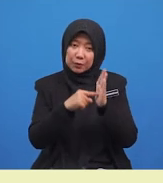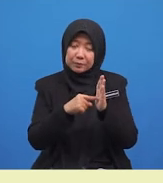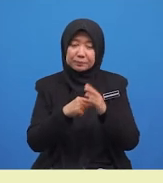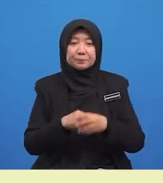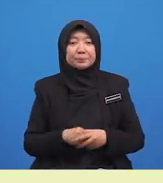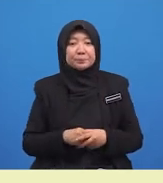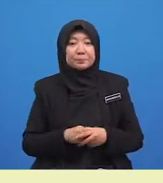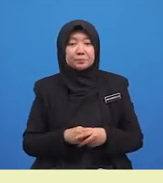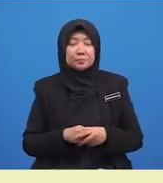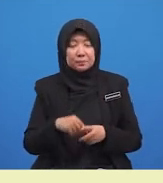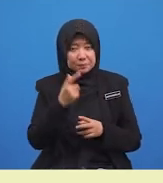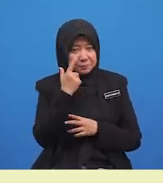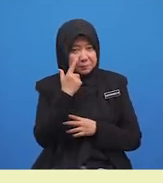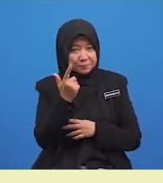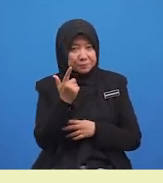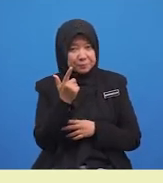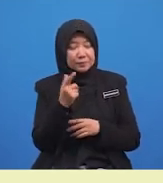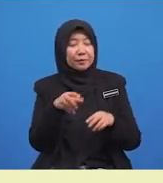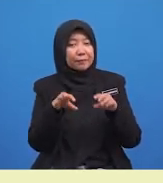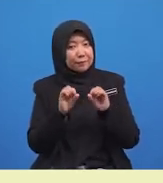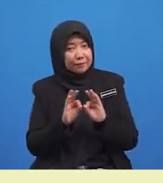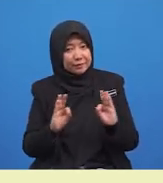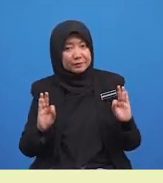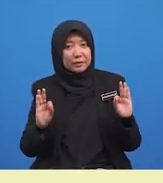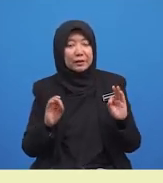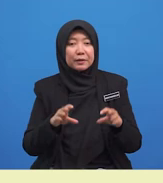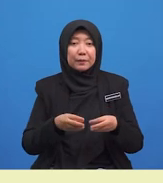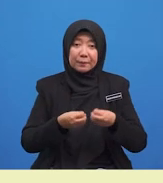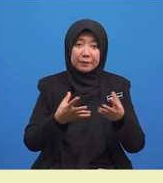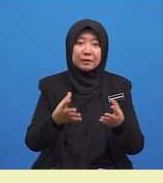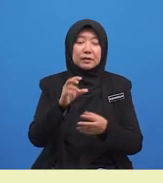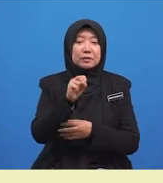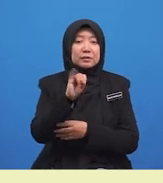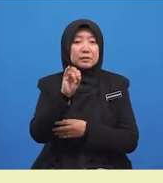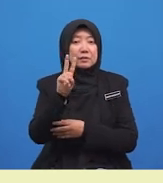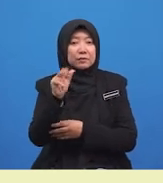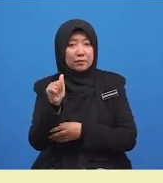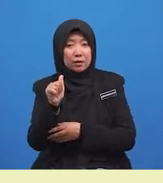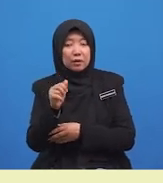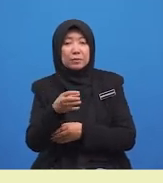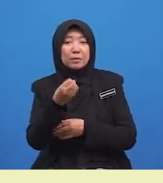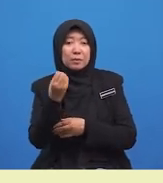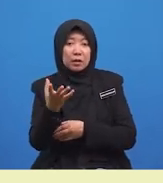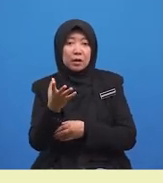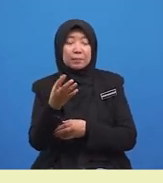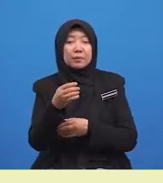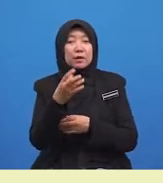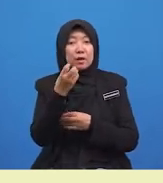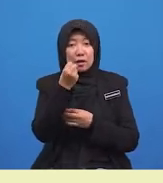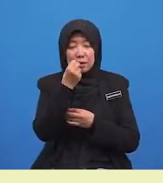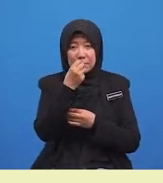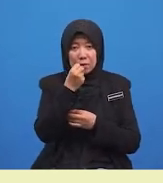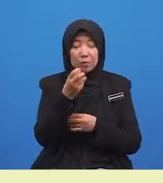Kita lihat frasa yang diberi. Siva, beberapa biji limau dan